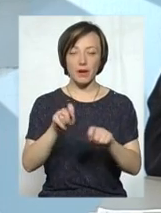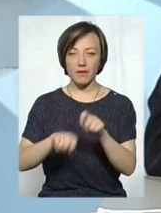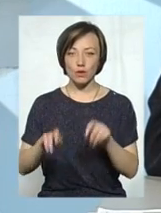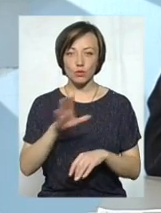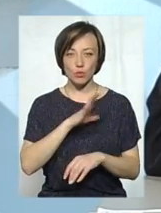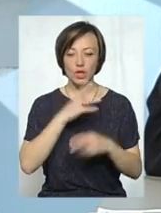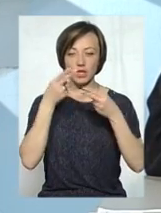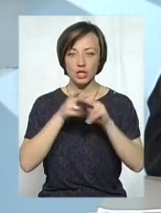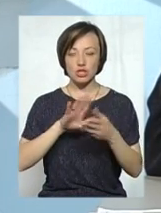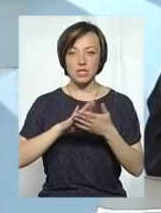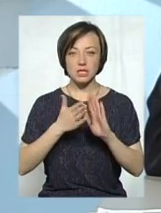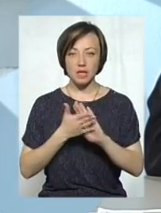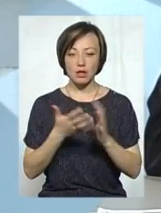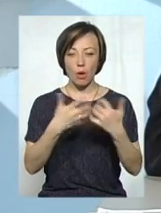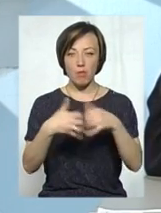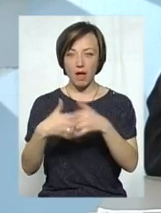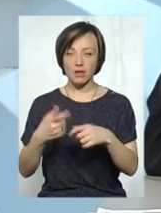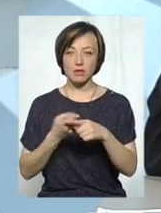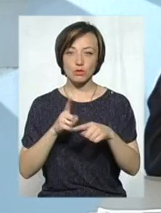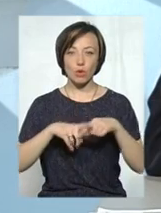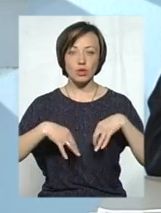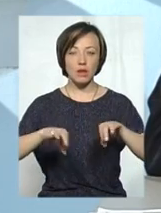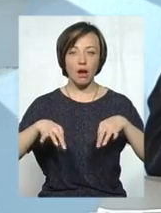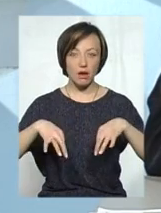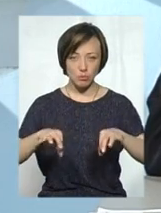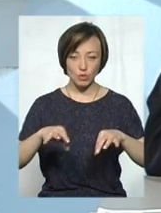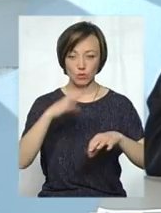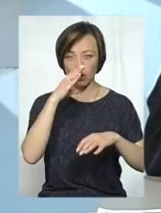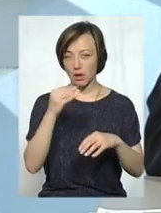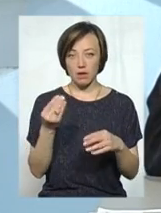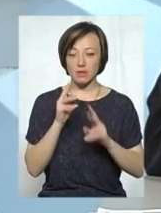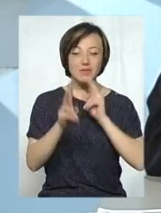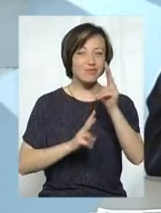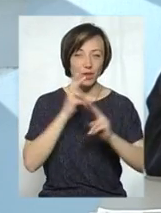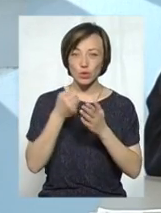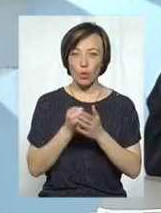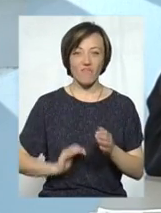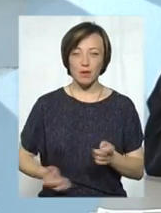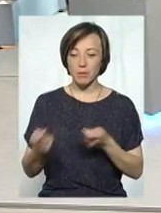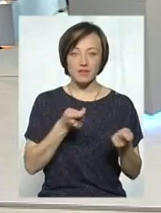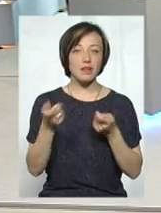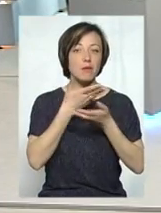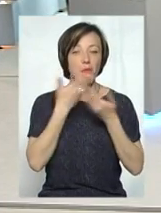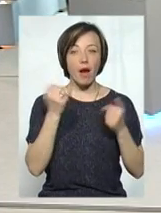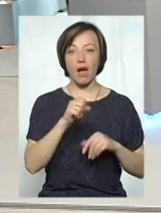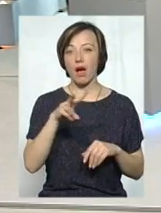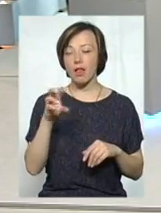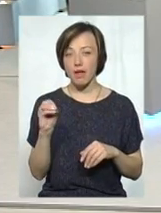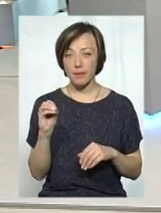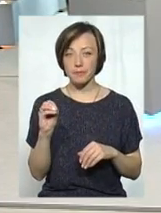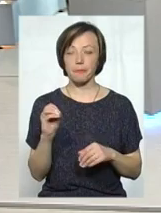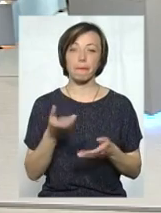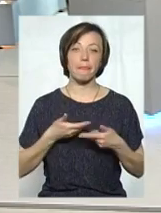технічний стан та обладнання цього транспортного засобу, якби зауважень до перевізника немає. Але, знову ж таки,